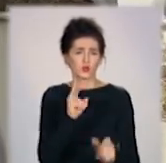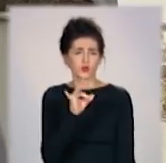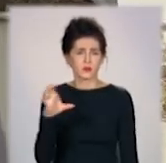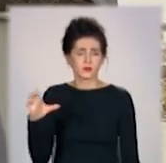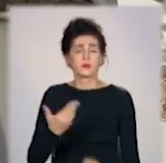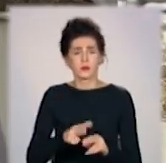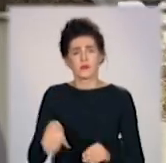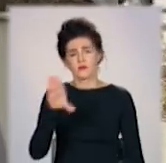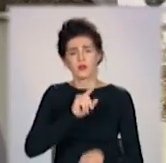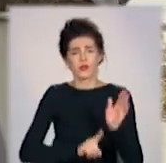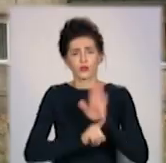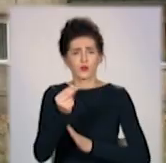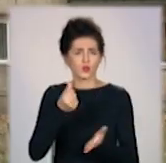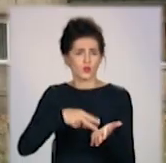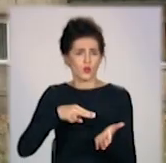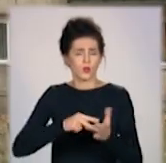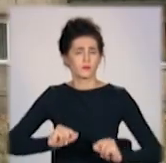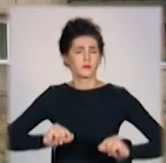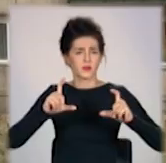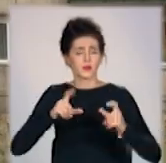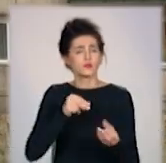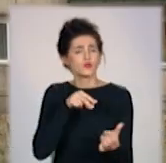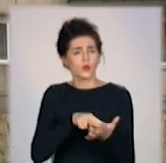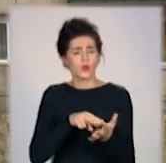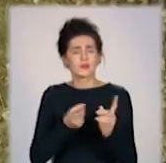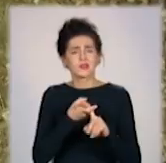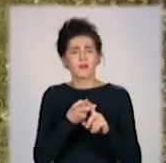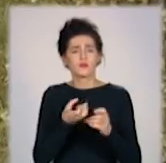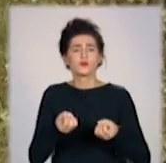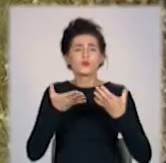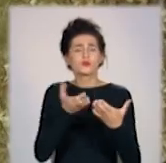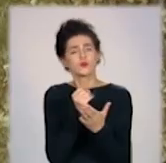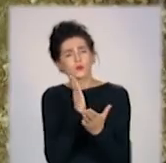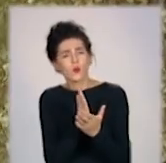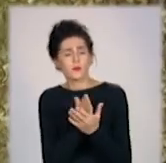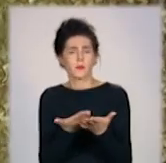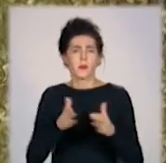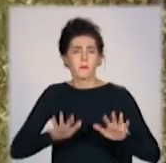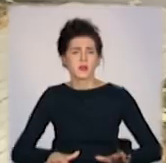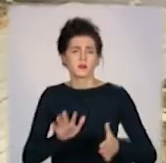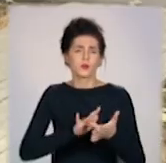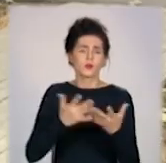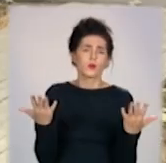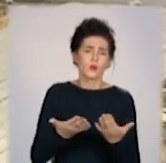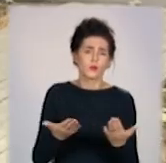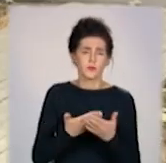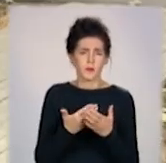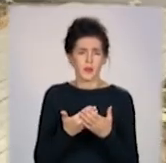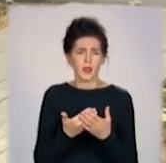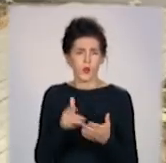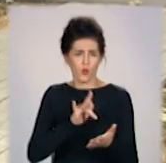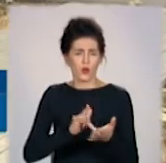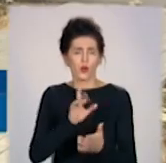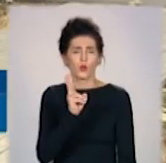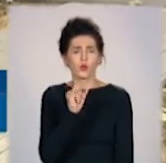цього люди ціни теж почали піднімати. Вартість залежить і від стану помешкання та місця розташування. Бу Курахова, ми